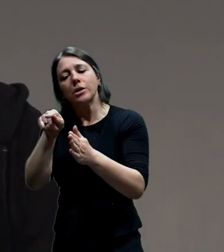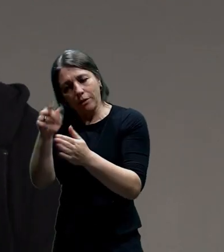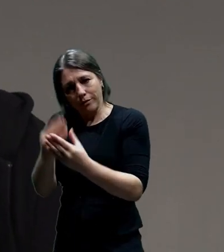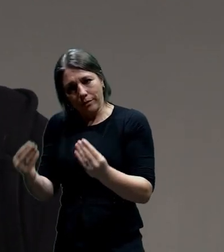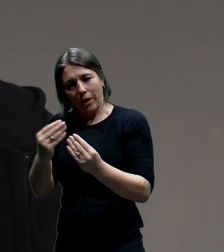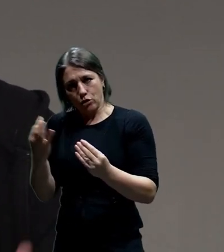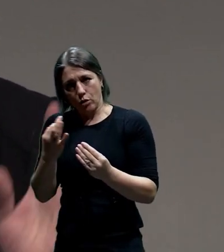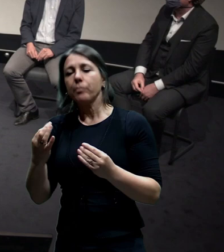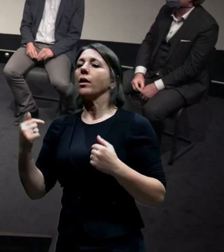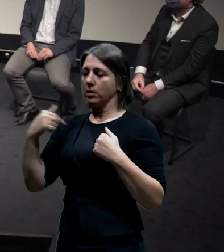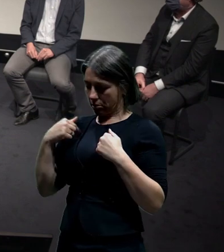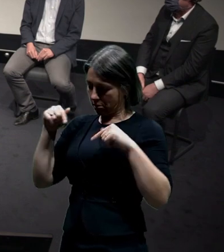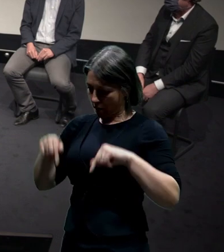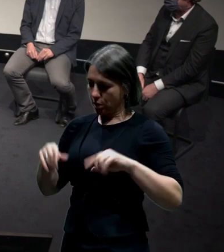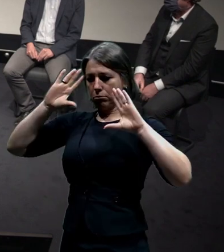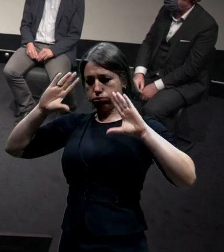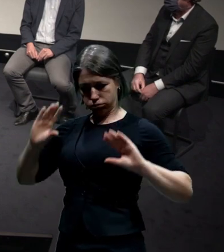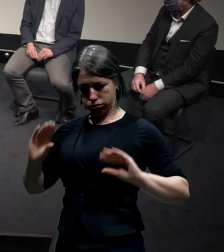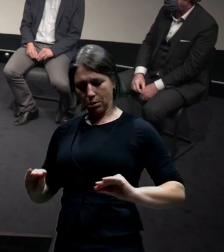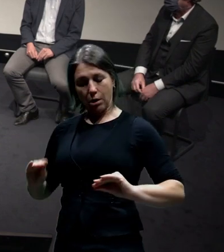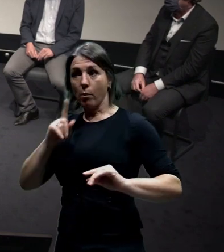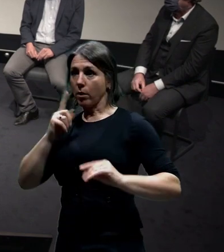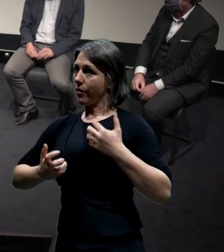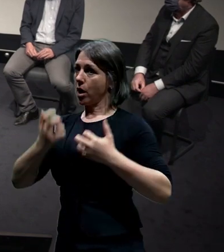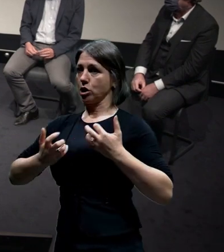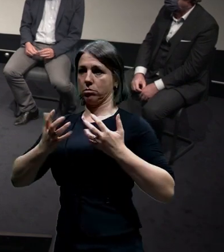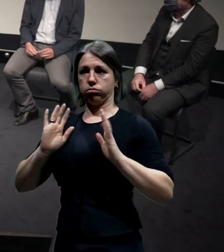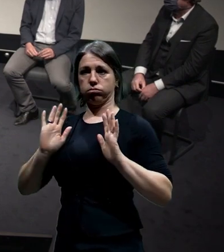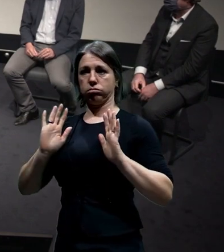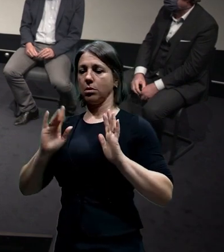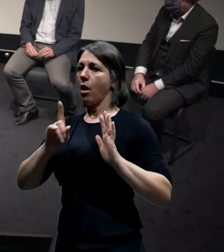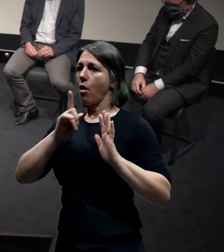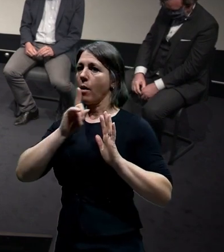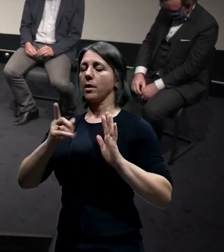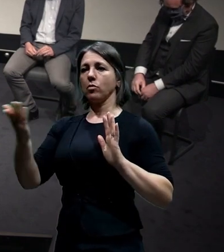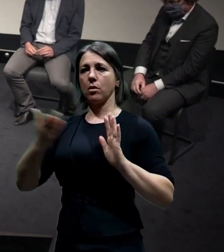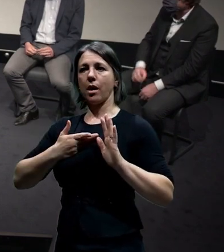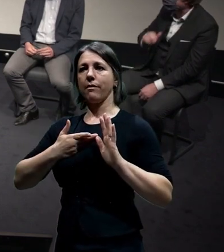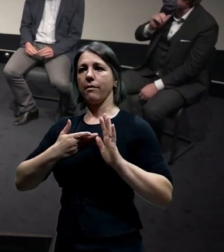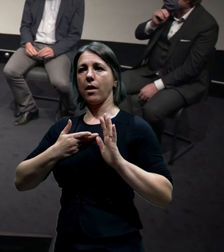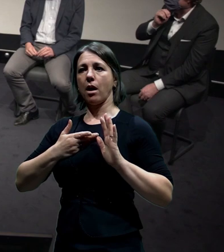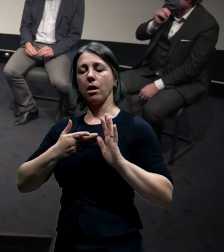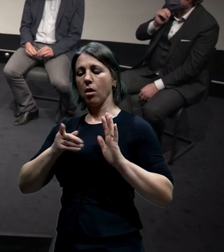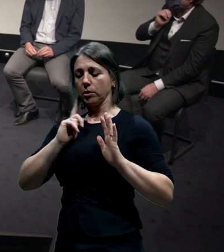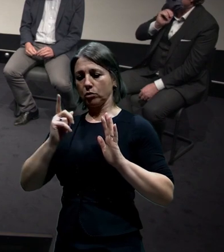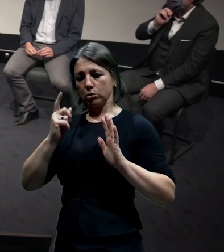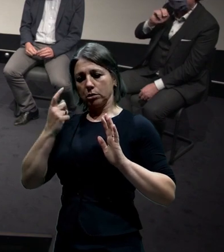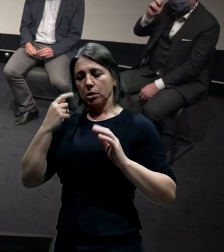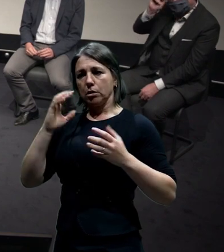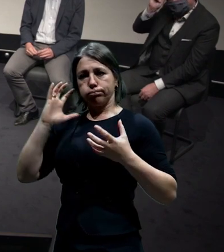myslím, že vlastně můžeme to teď trošku sklidnit, mě to tak opravdu, mě to teda trošku, trošku mě to dostalo, ale